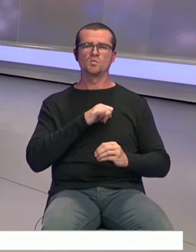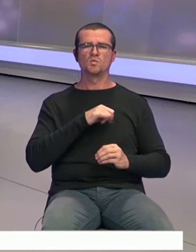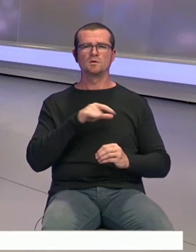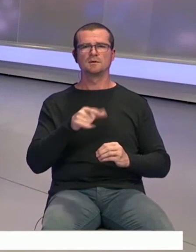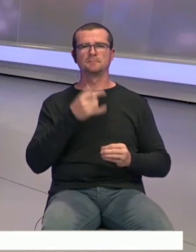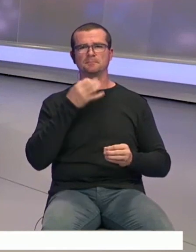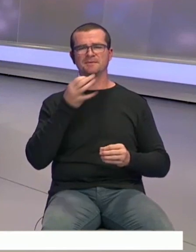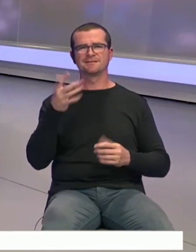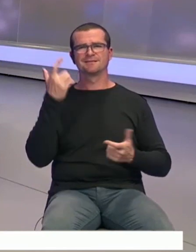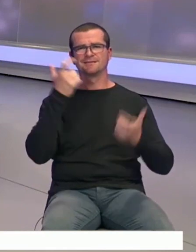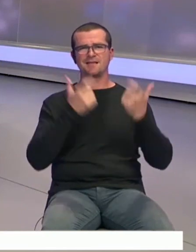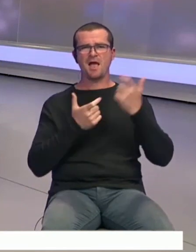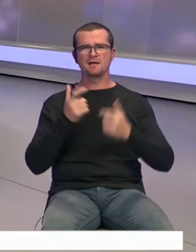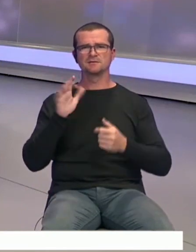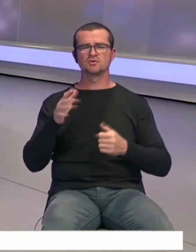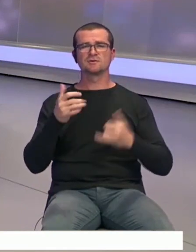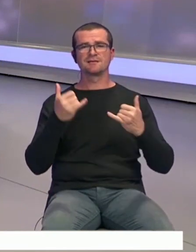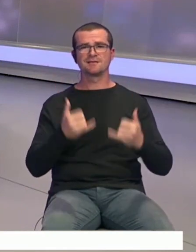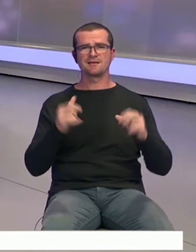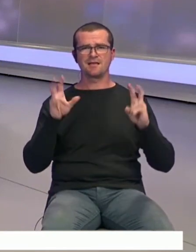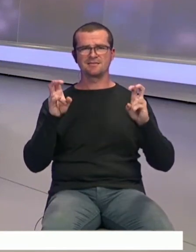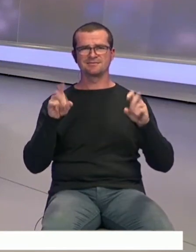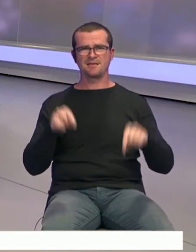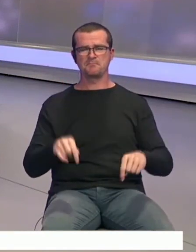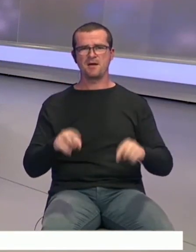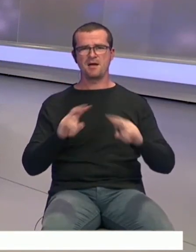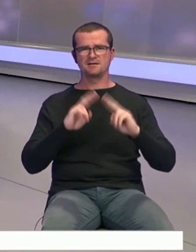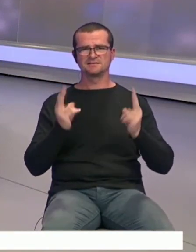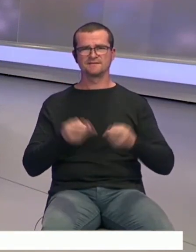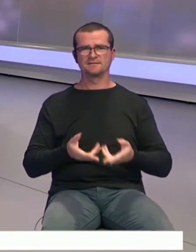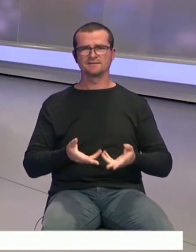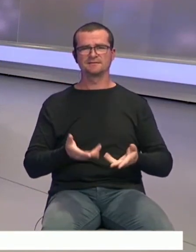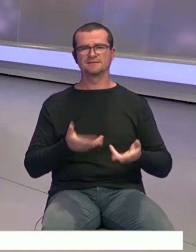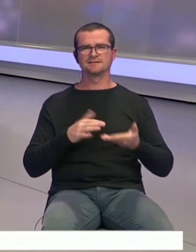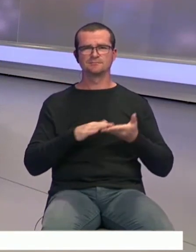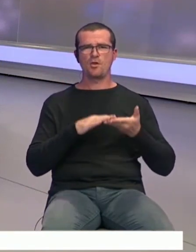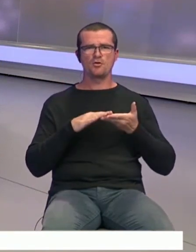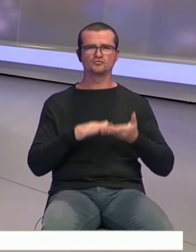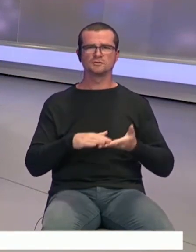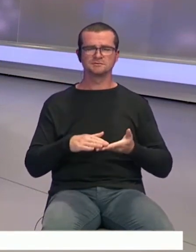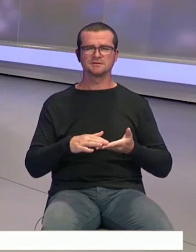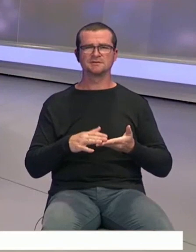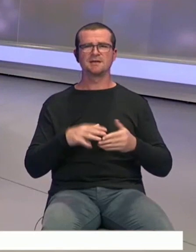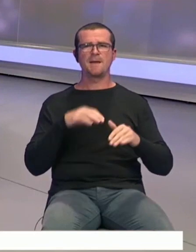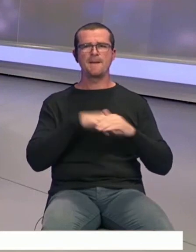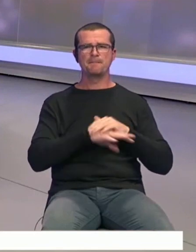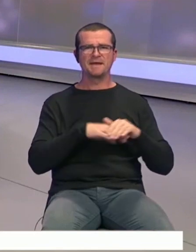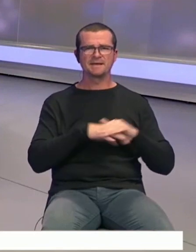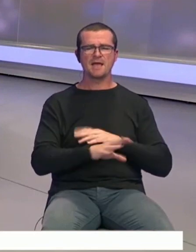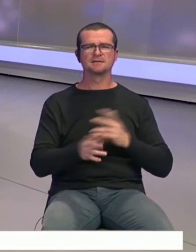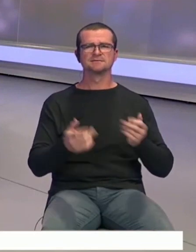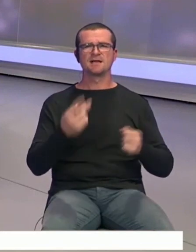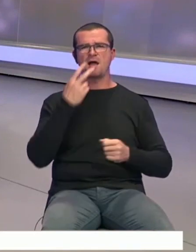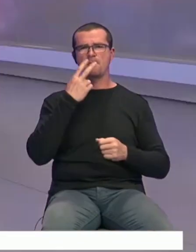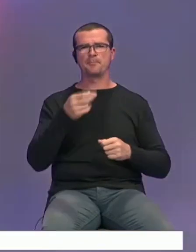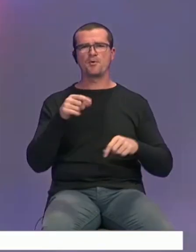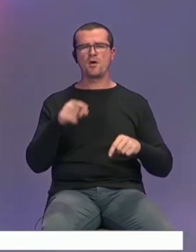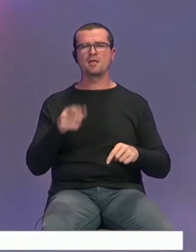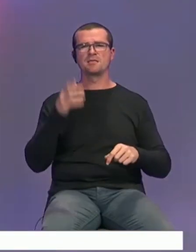jeho názor na aktuálne témy, ktoré sú teraz spoločenské, samozrejme, migrácia, pohľad na